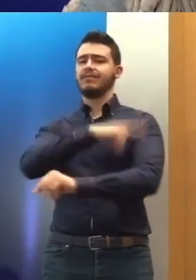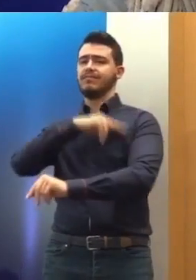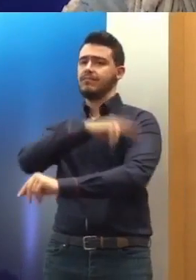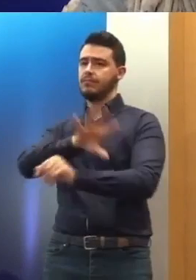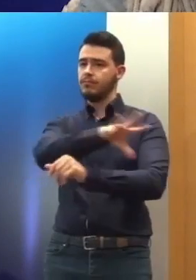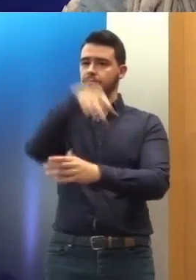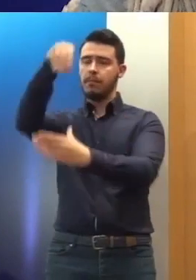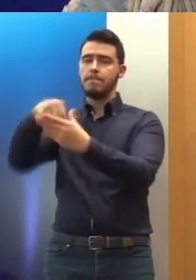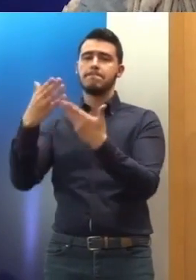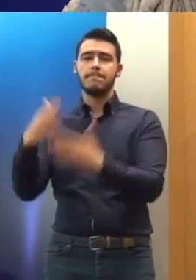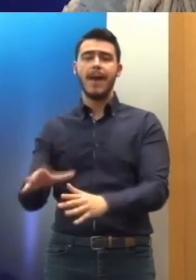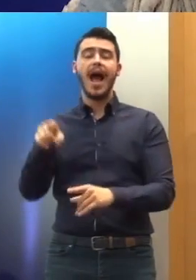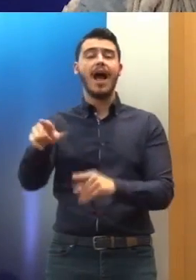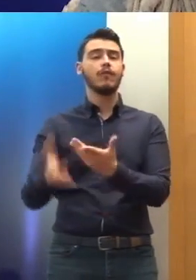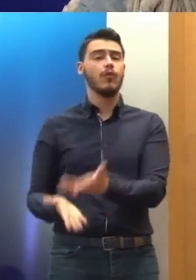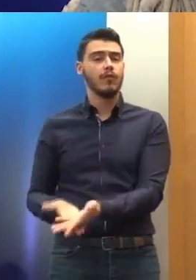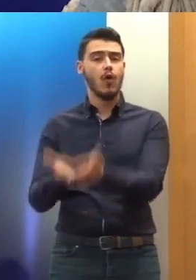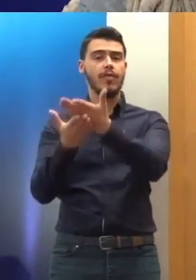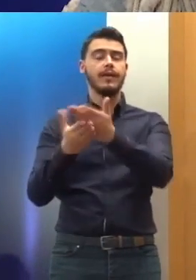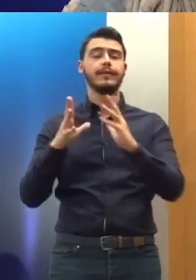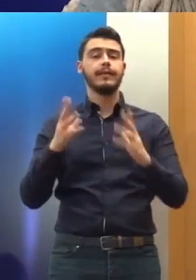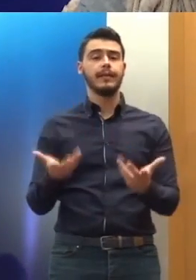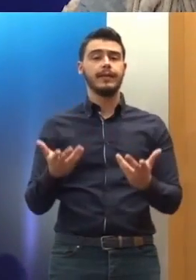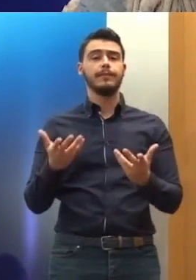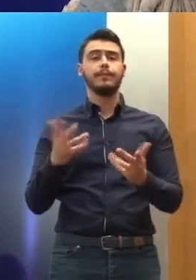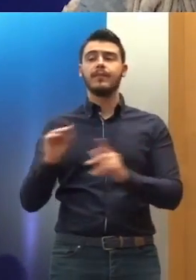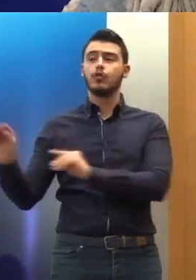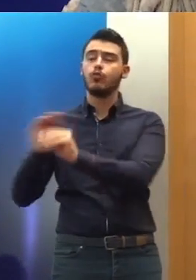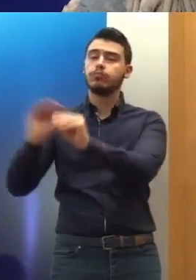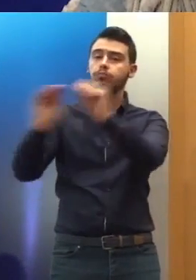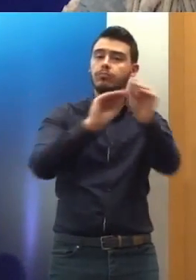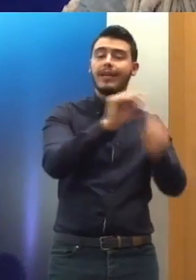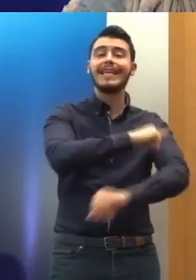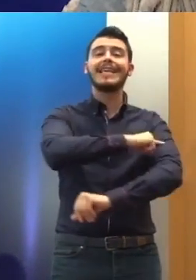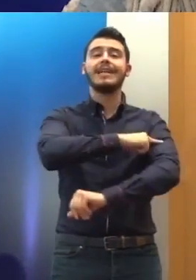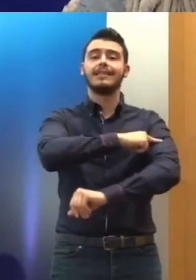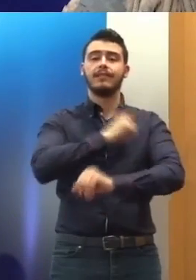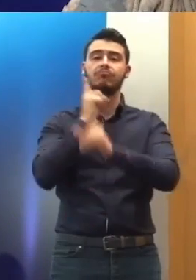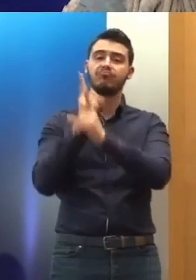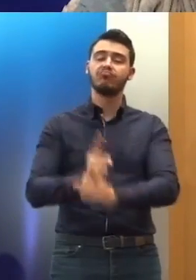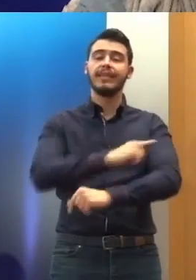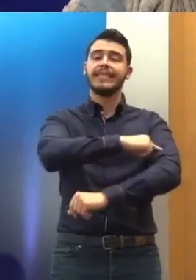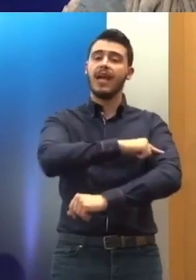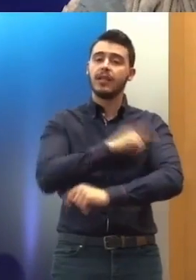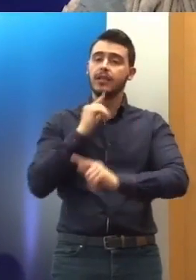τοποθετηθούν γιατροί Οι οποίοι δεν